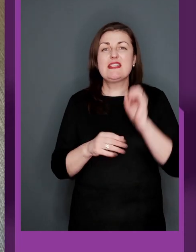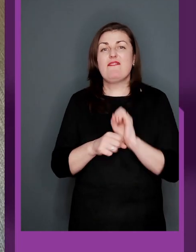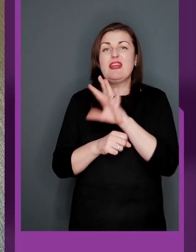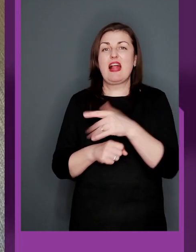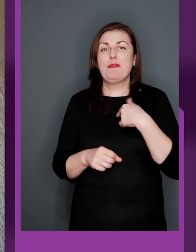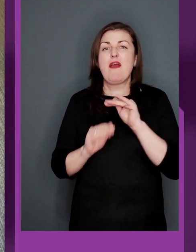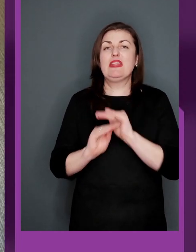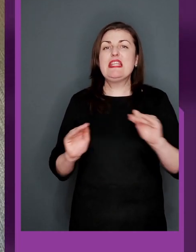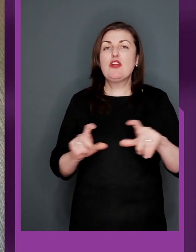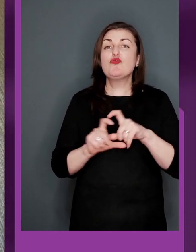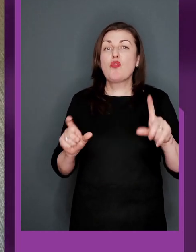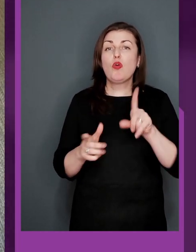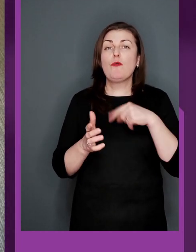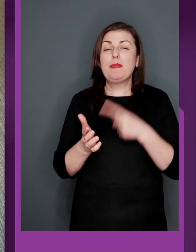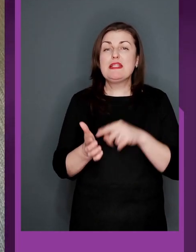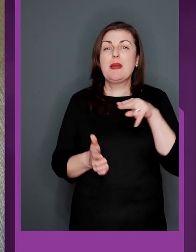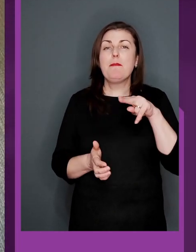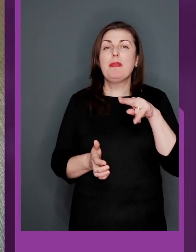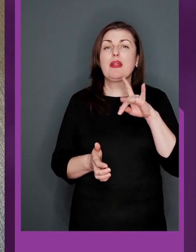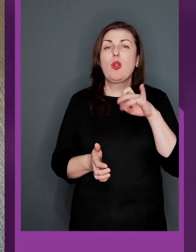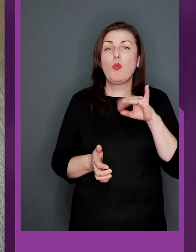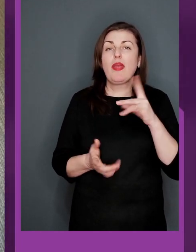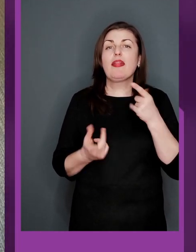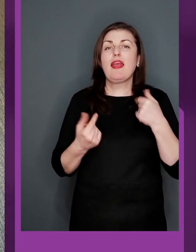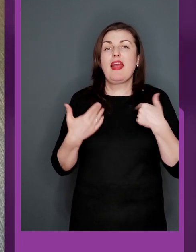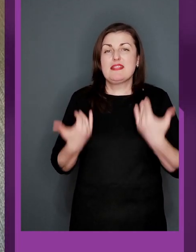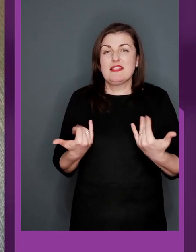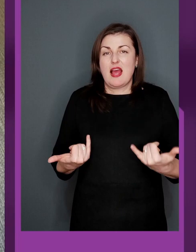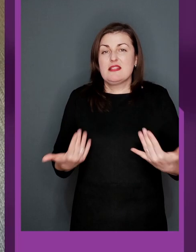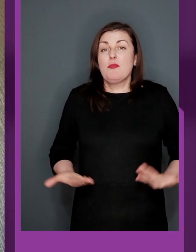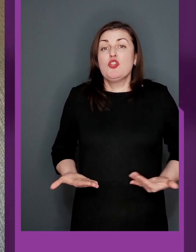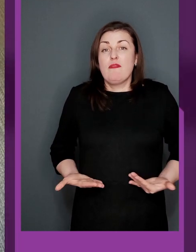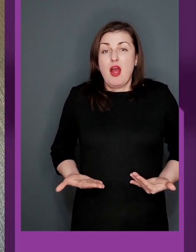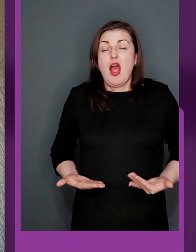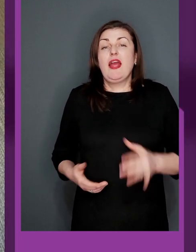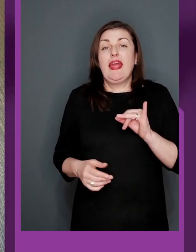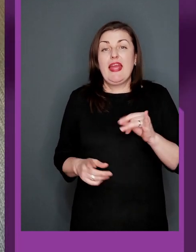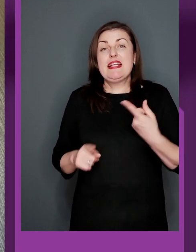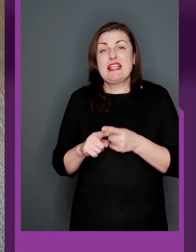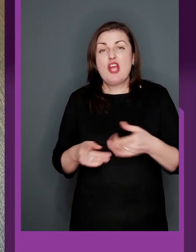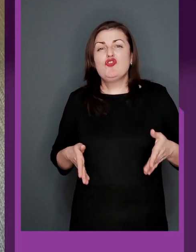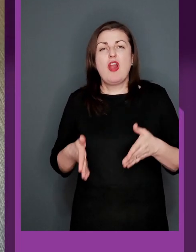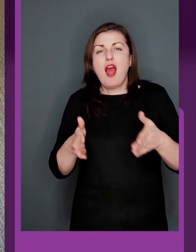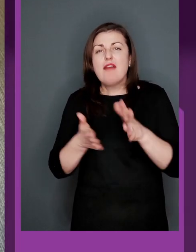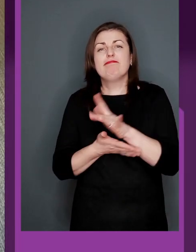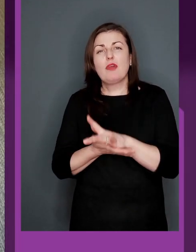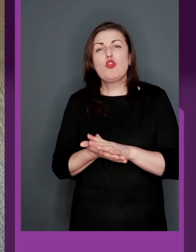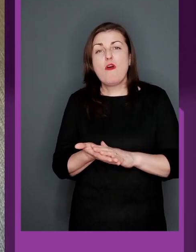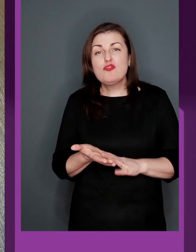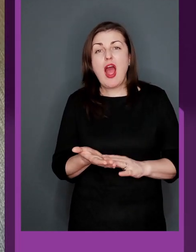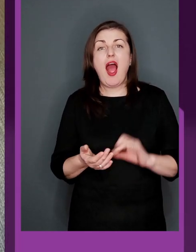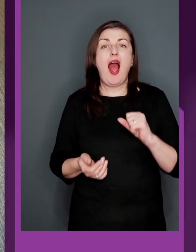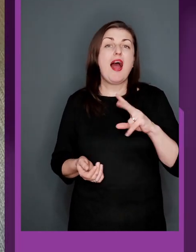Батьки в дитинстві дали мене в дитячу школу в місті Прилука, де я зараз проживаю, і все, і шлях